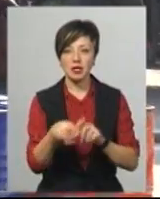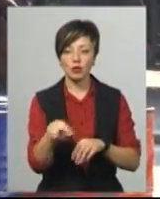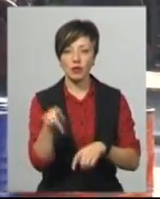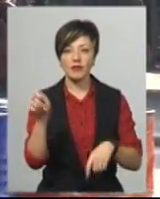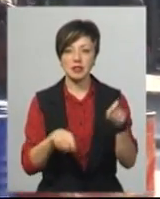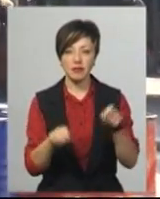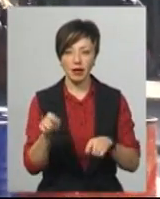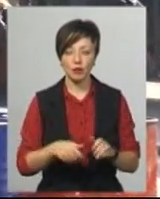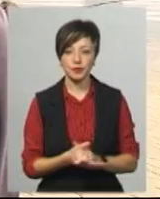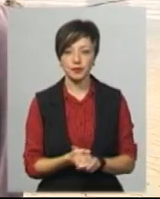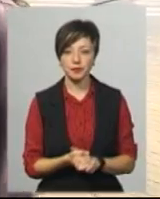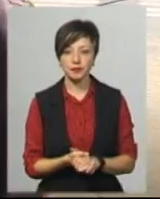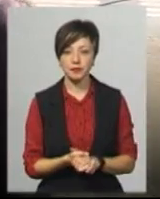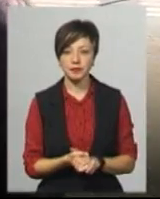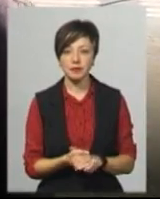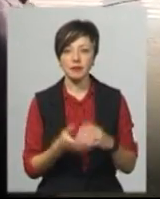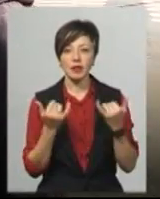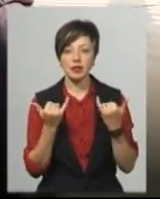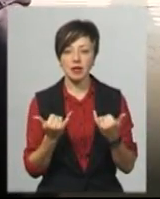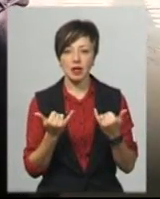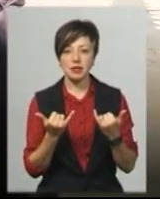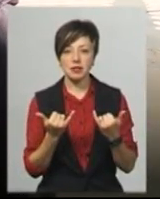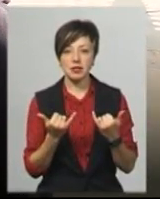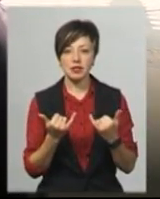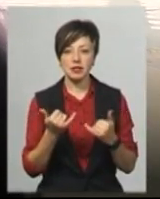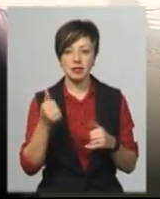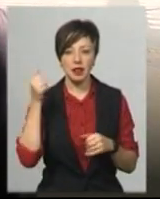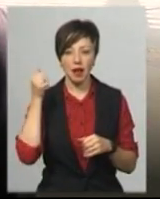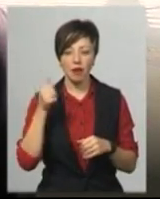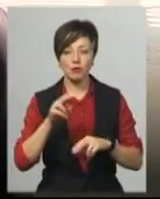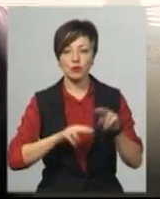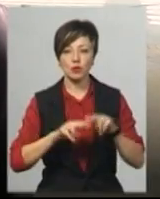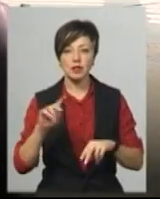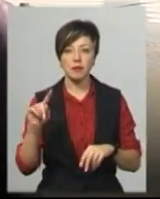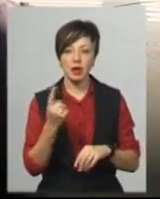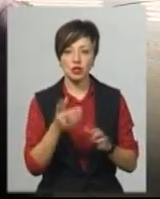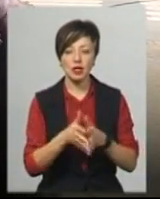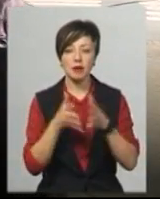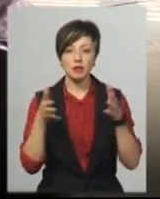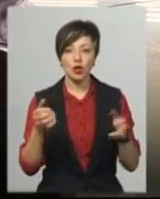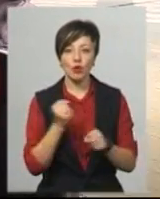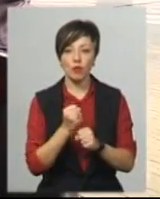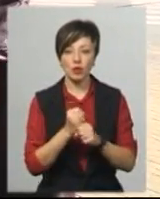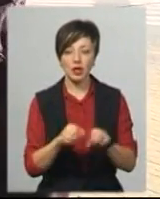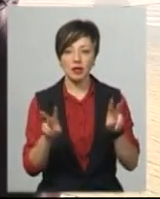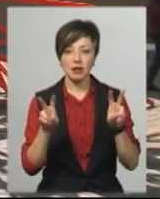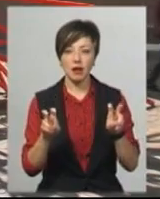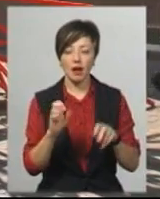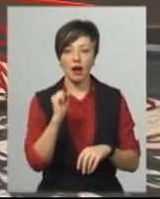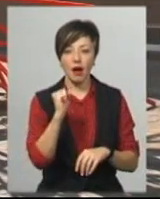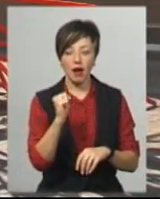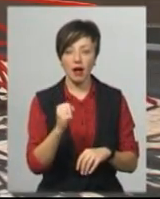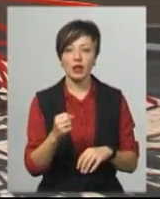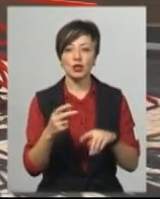«Транслаторіум» Вероніка Ядуха. Власне, зараз за нами будується перша і найбільша робота, яка називається «А».